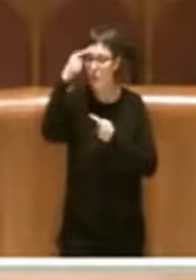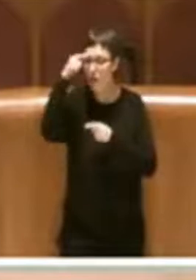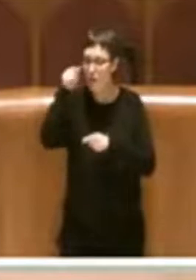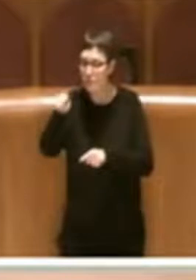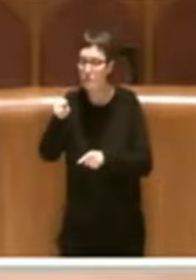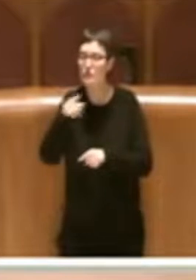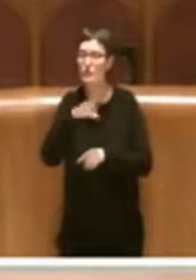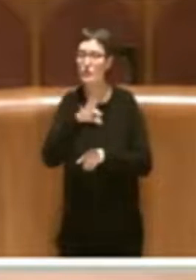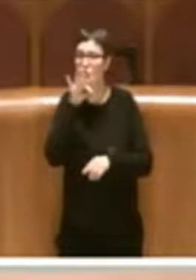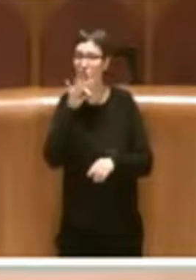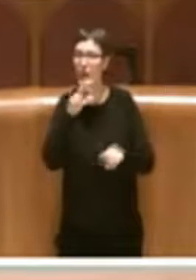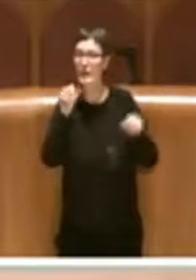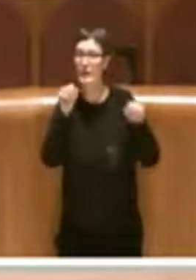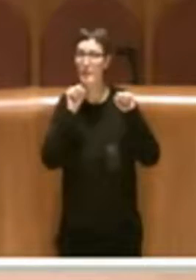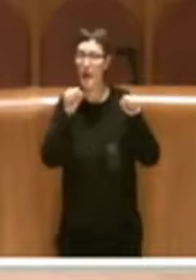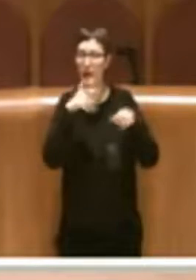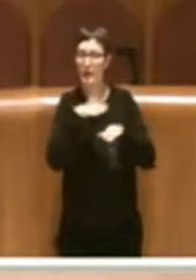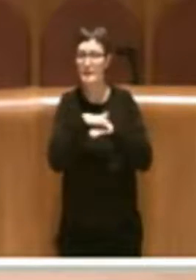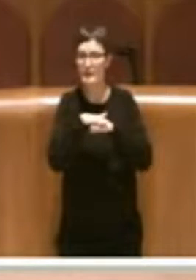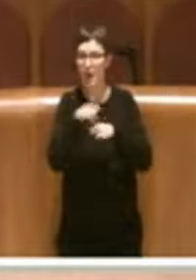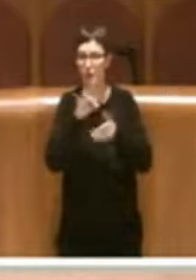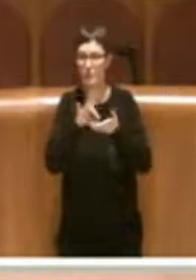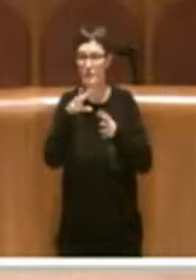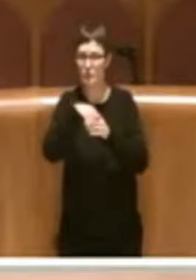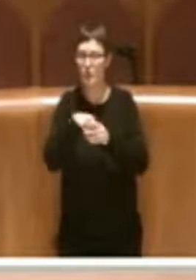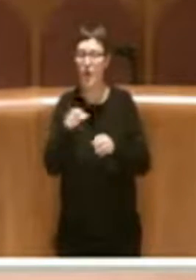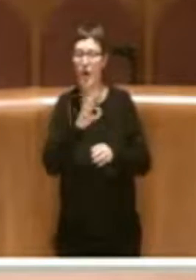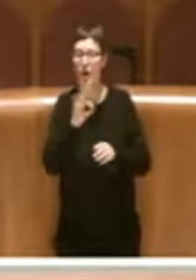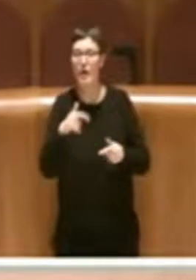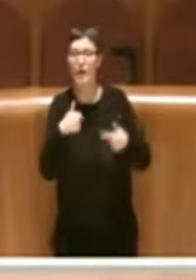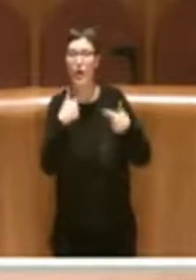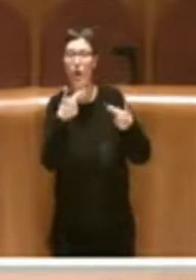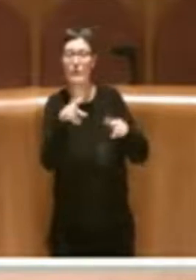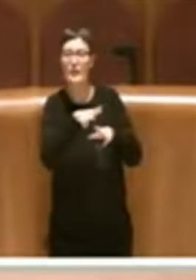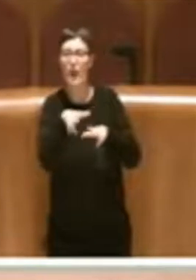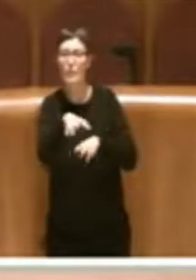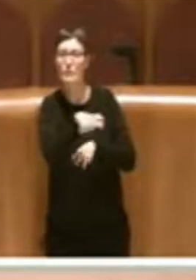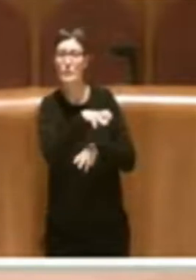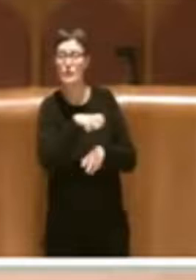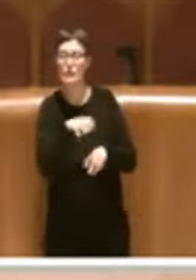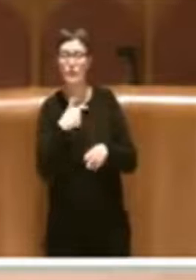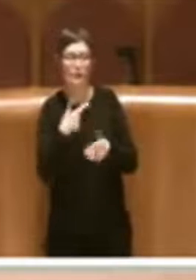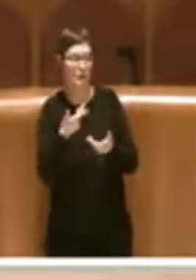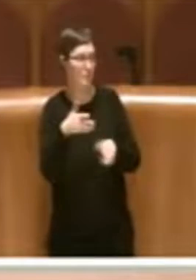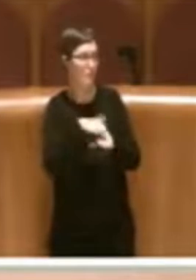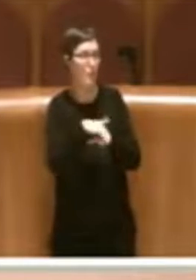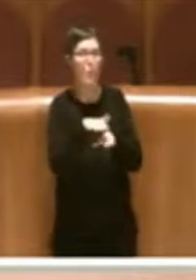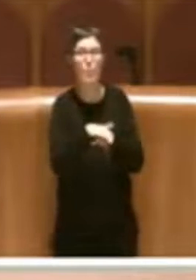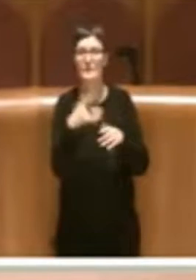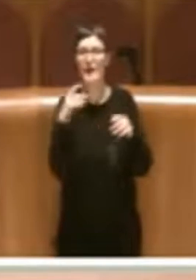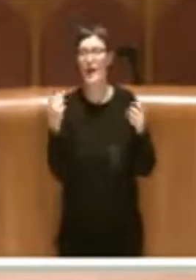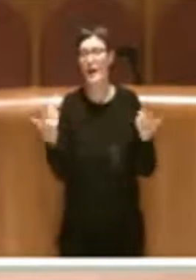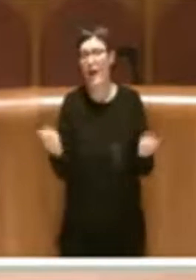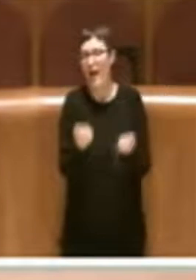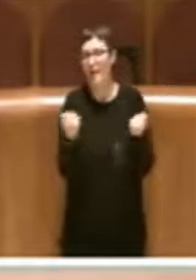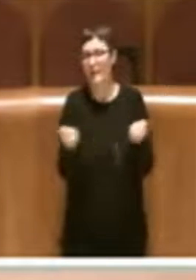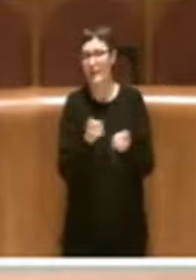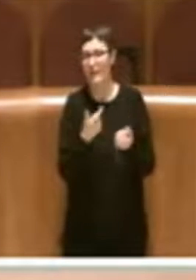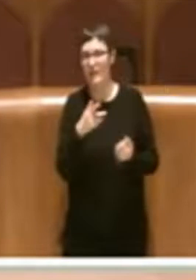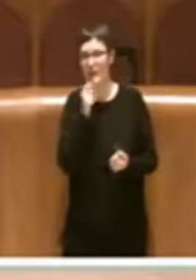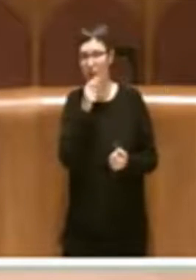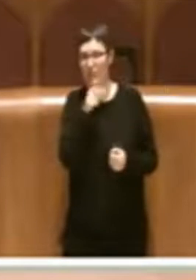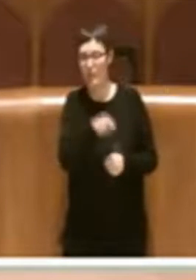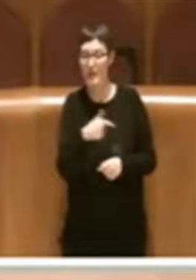per le attività sportive che si svolgono nel pomeriggio. L'obiettivo è che tutte le palestre vengano messe a